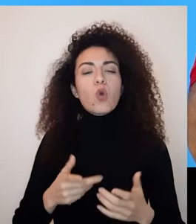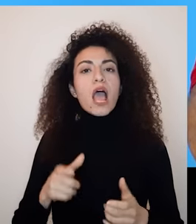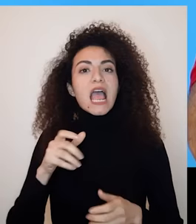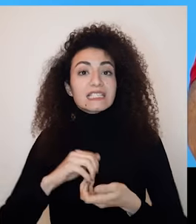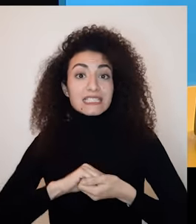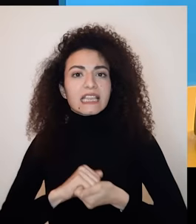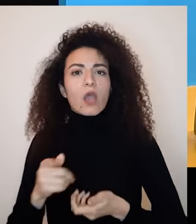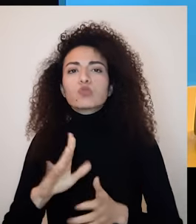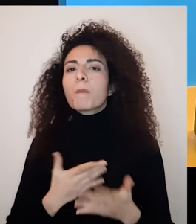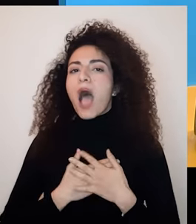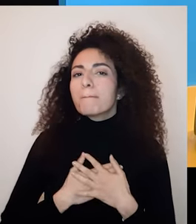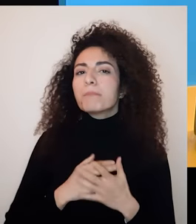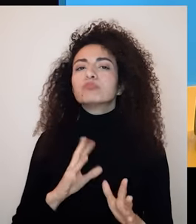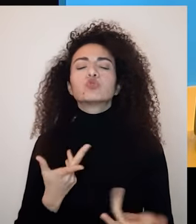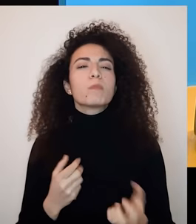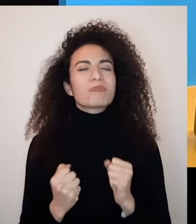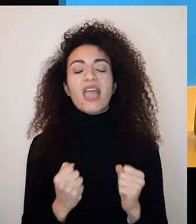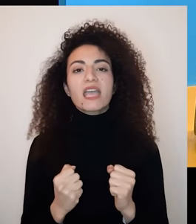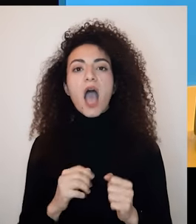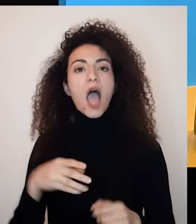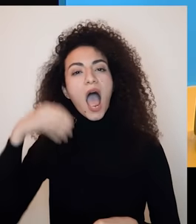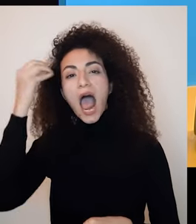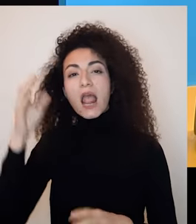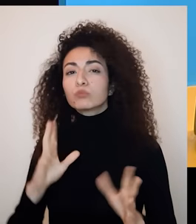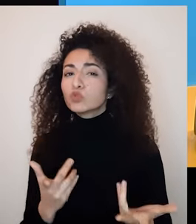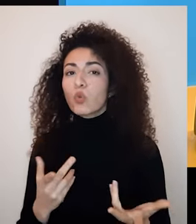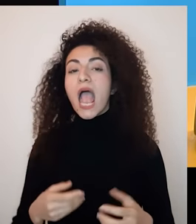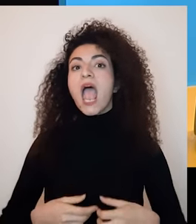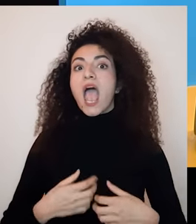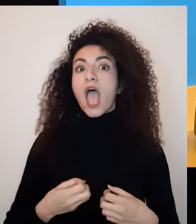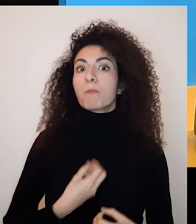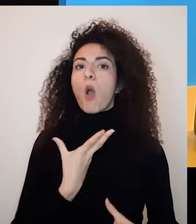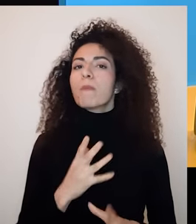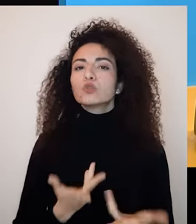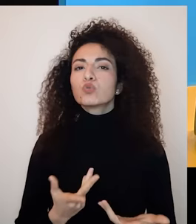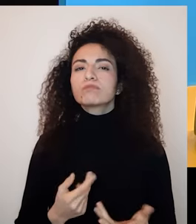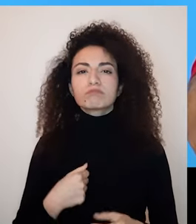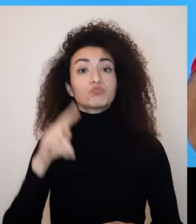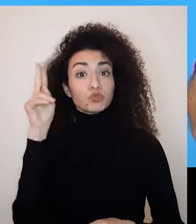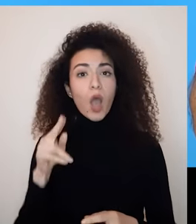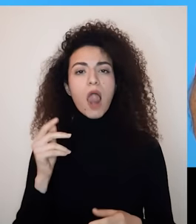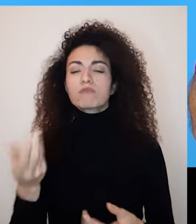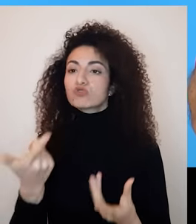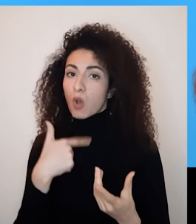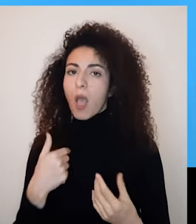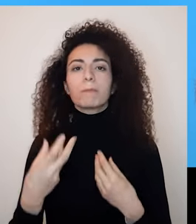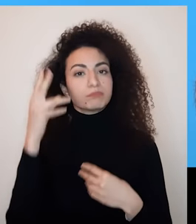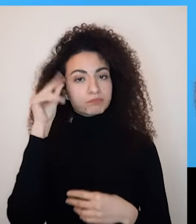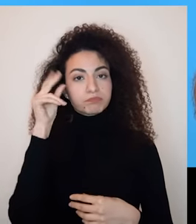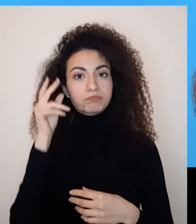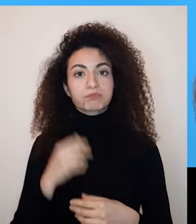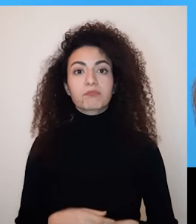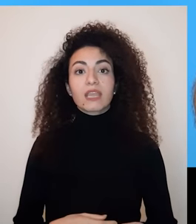سبع طبقات الطابع الأول بيسميه بناء خرائط الحب أي معرفة العالم الداخلي للصدي شو اللي بيحبه؟ شو اللي